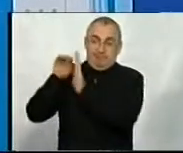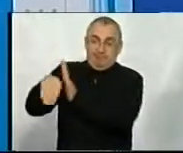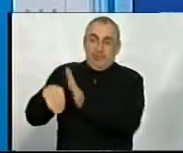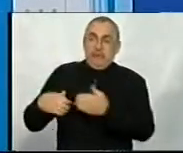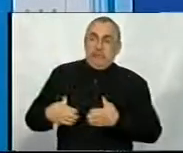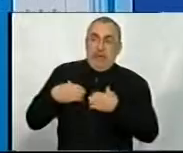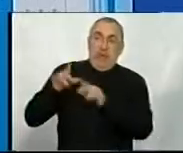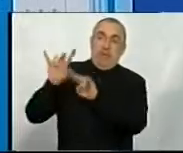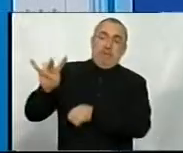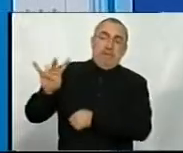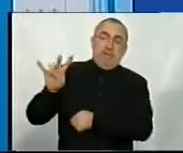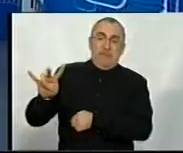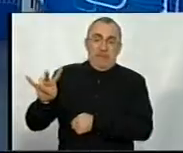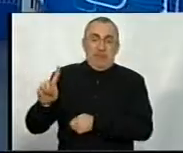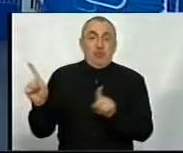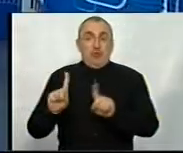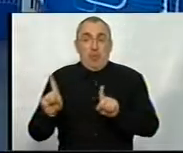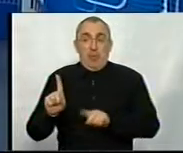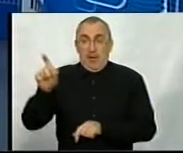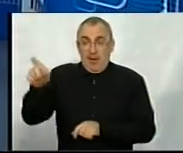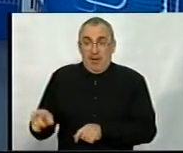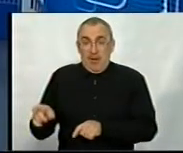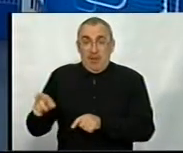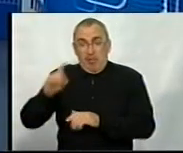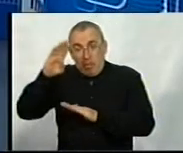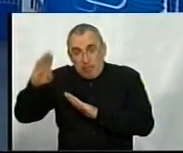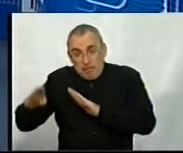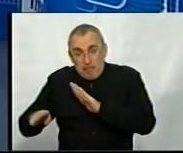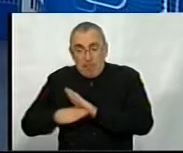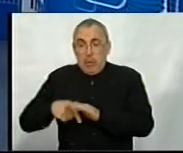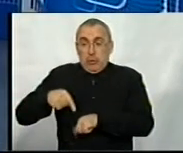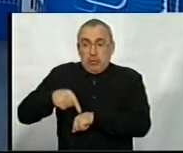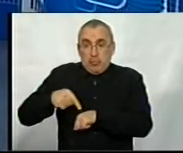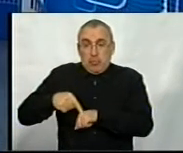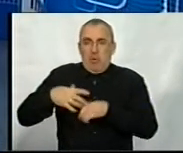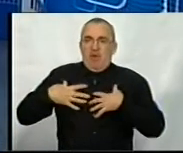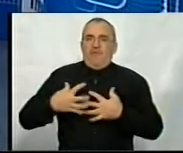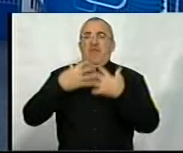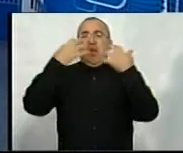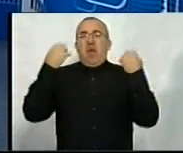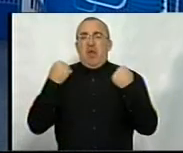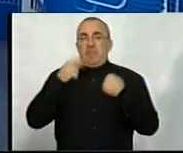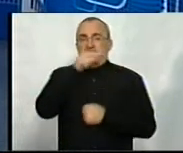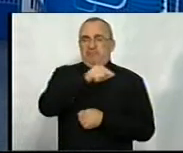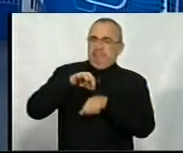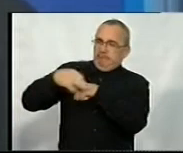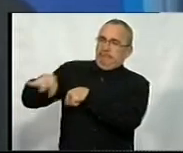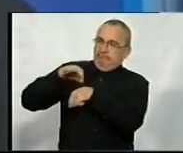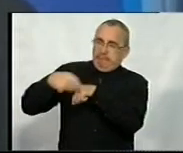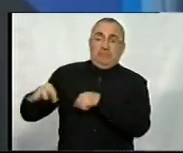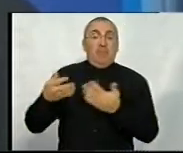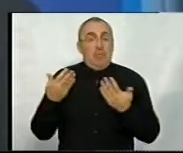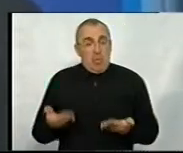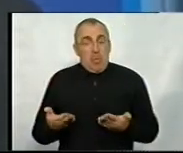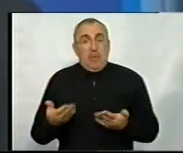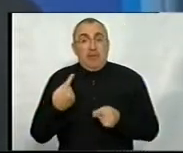жертви, щоб жертва підкорювалася і відчувала владу над нею з боку кривника. Тому